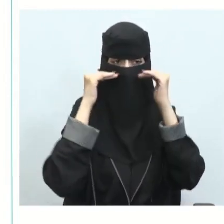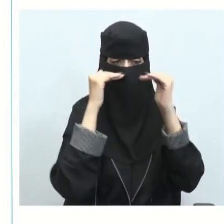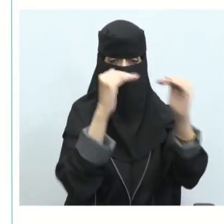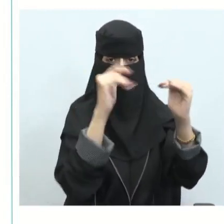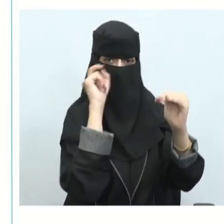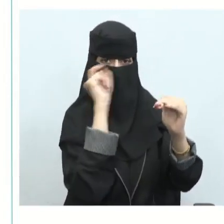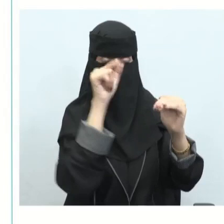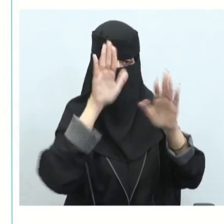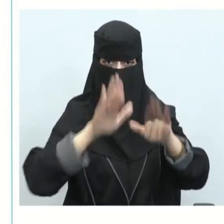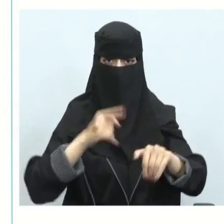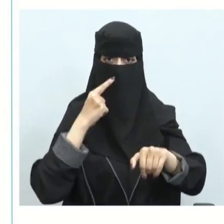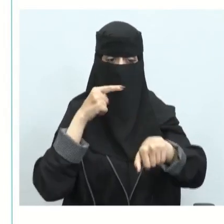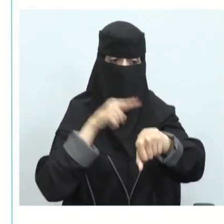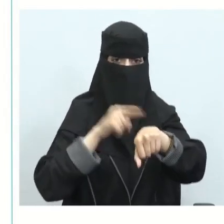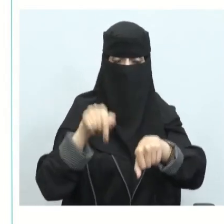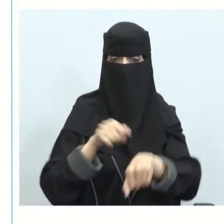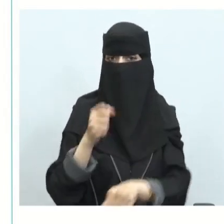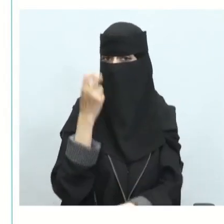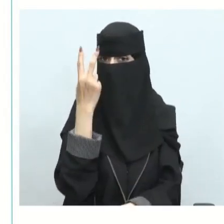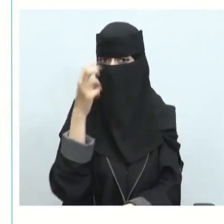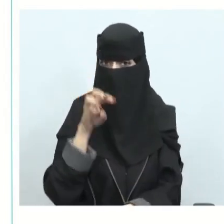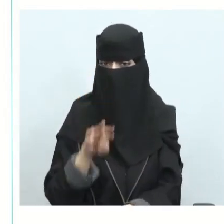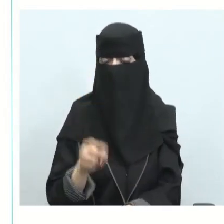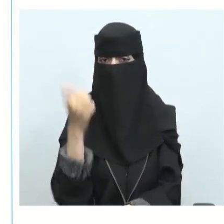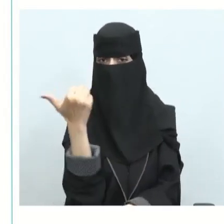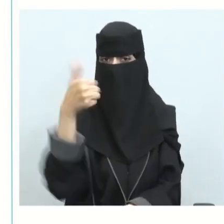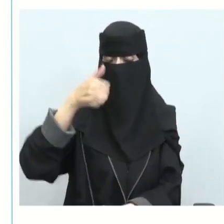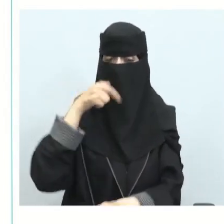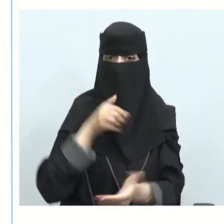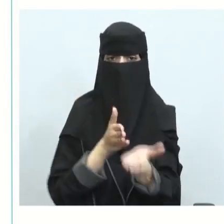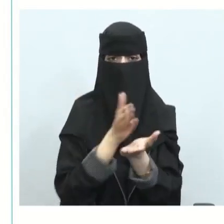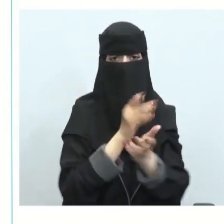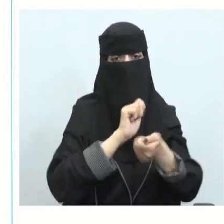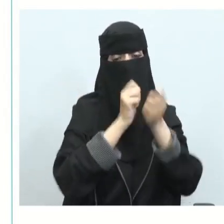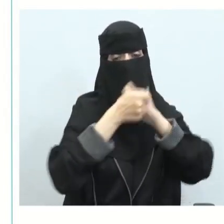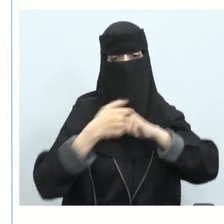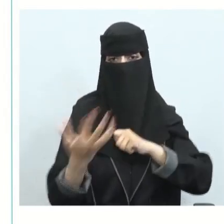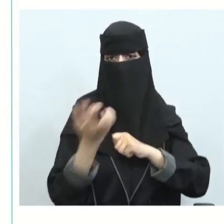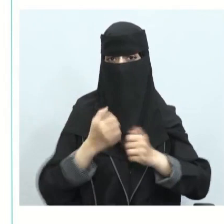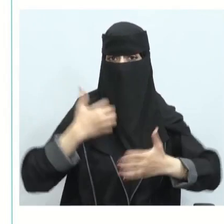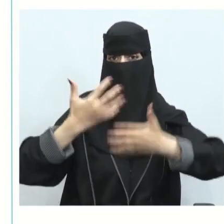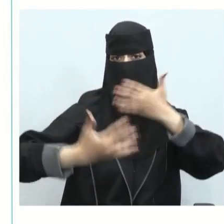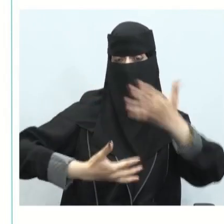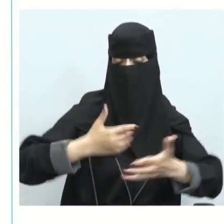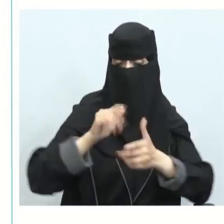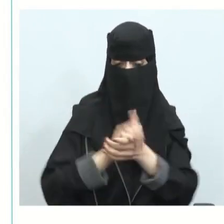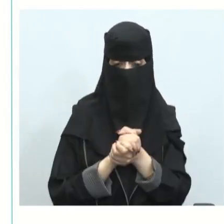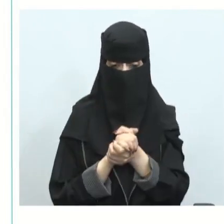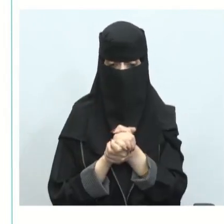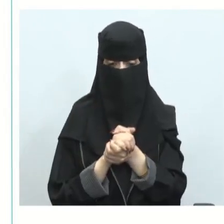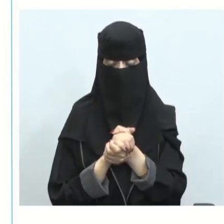عام 2060 تشجع الطرائق البديلة لإنتاج الطاقة المملكة تستهدف إلى أن يكون